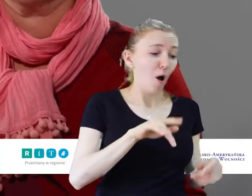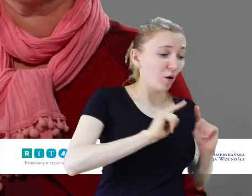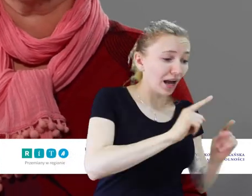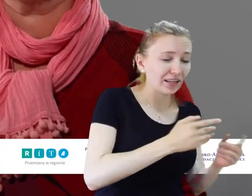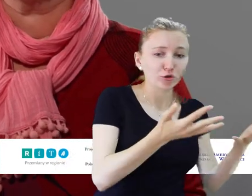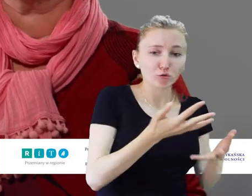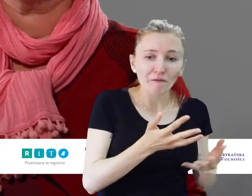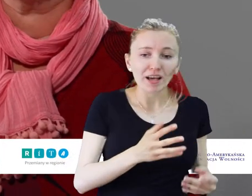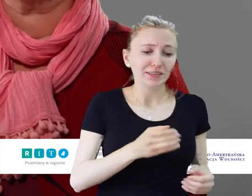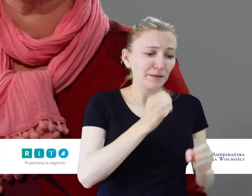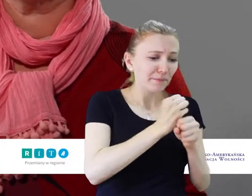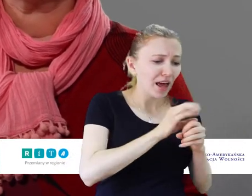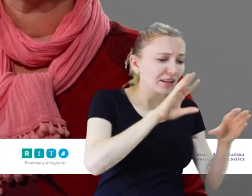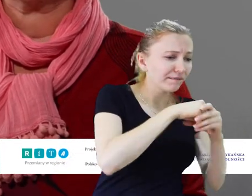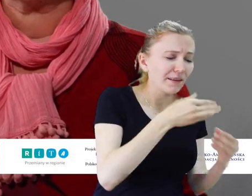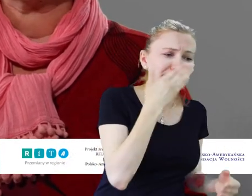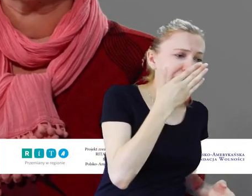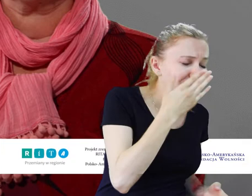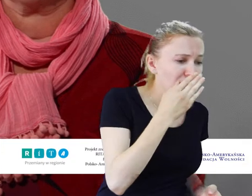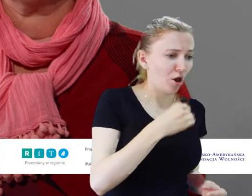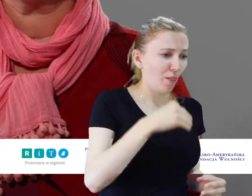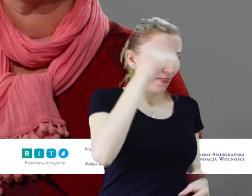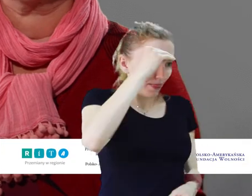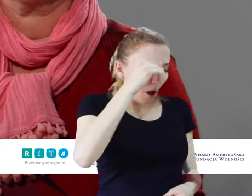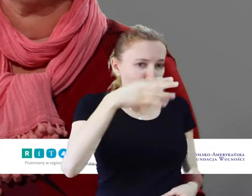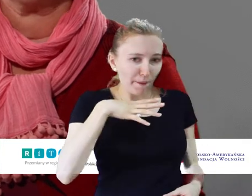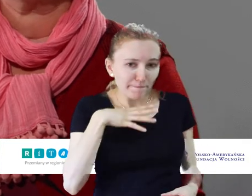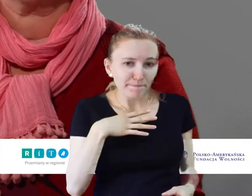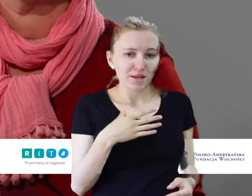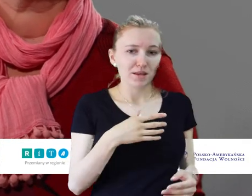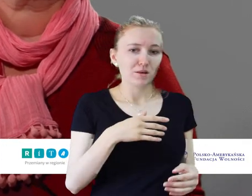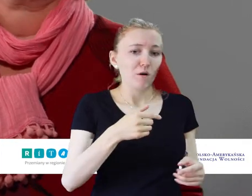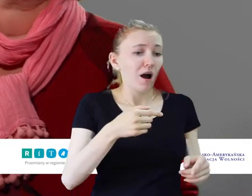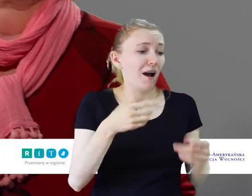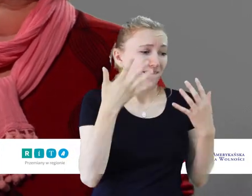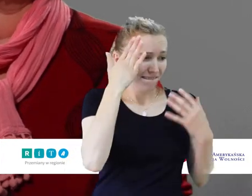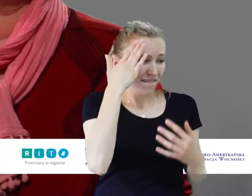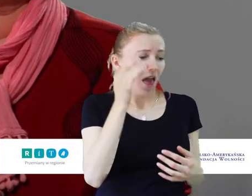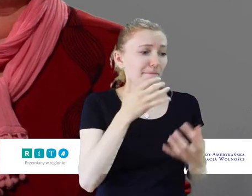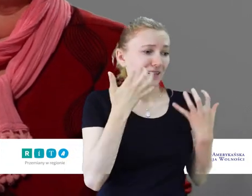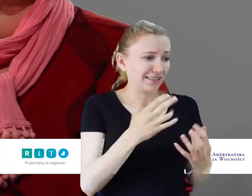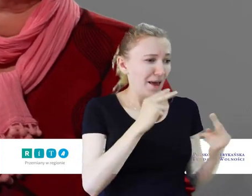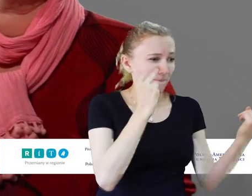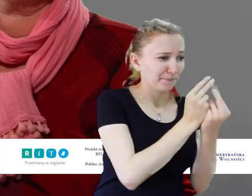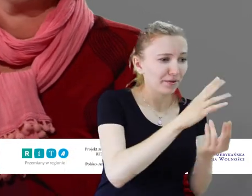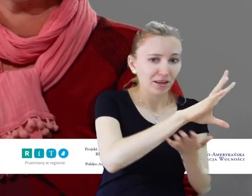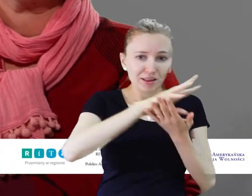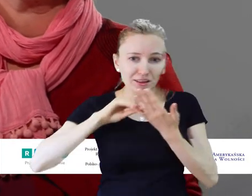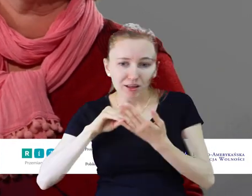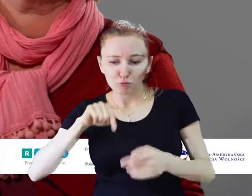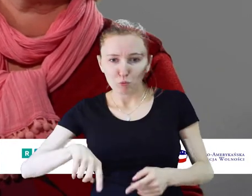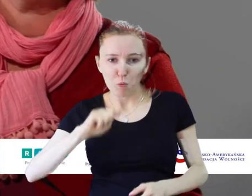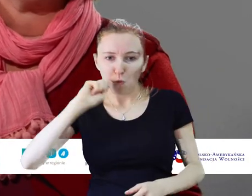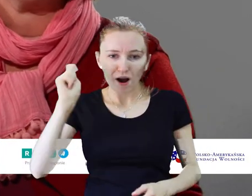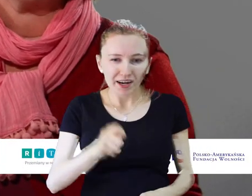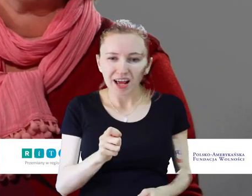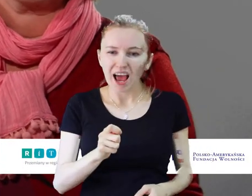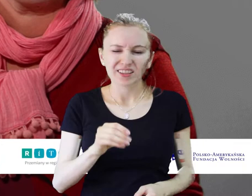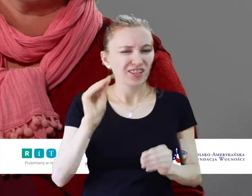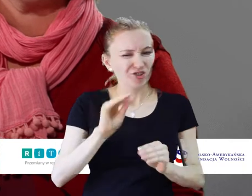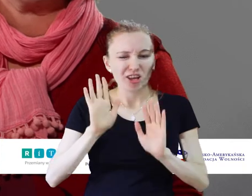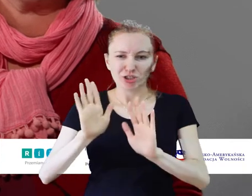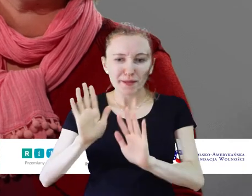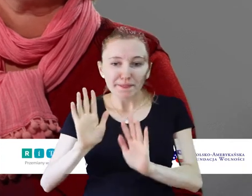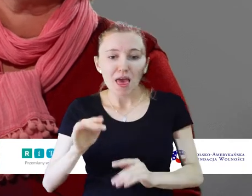nauczyliśmy tego, co nie możemy nauczyć się w Ukrainy,